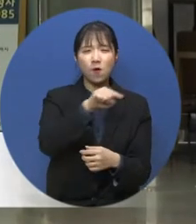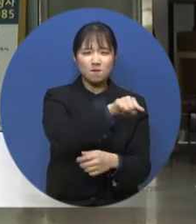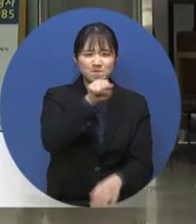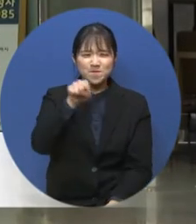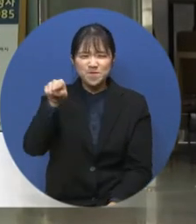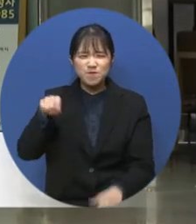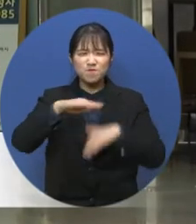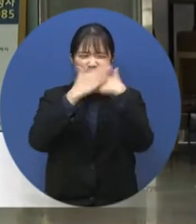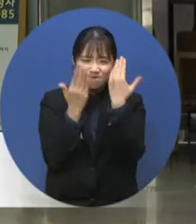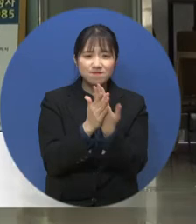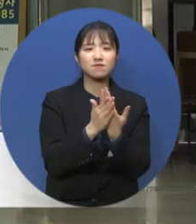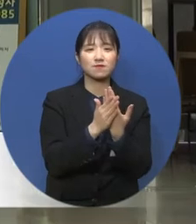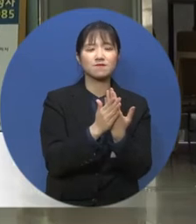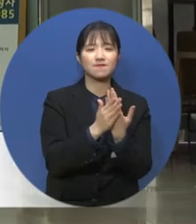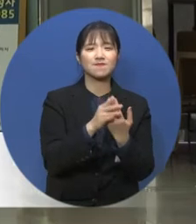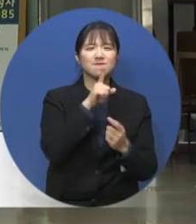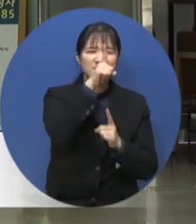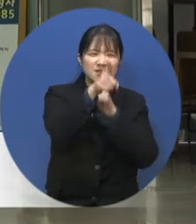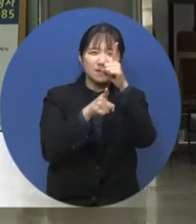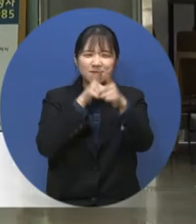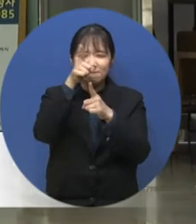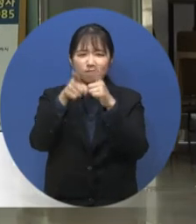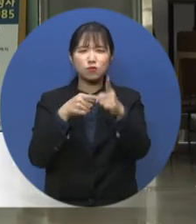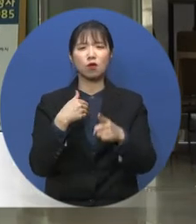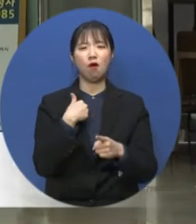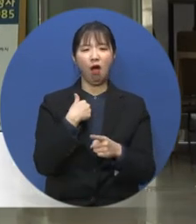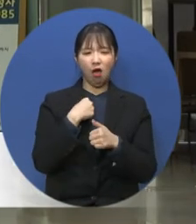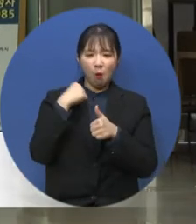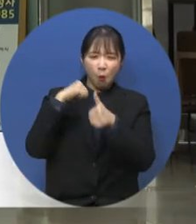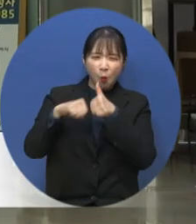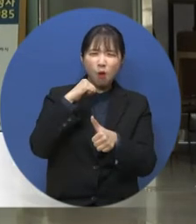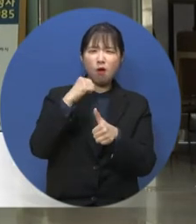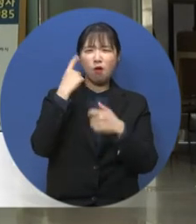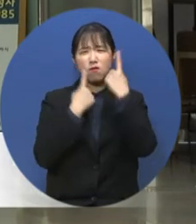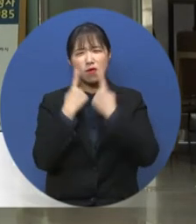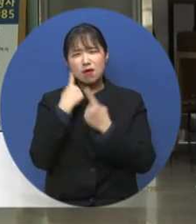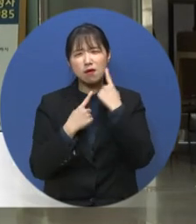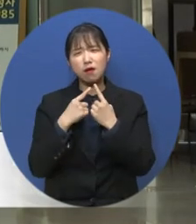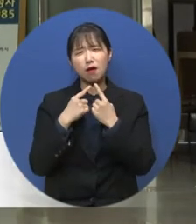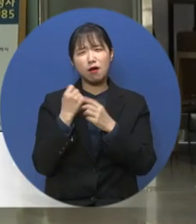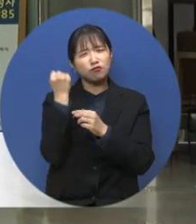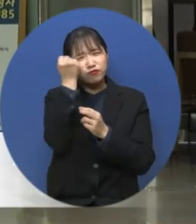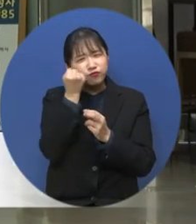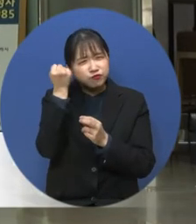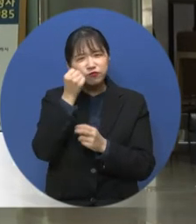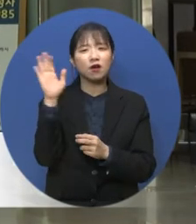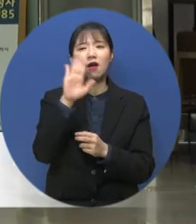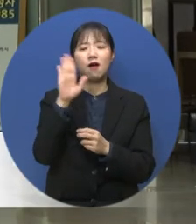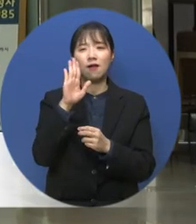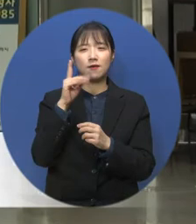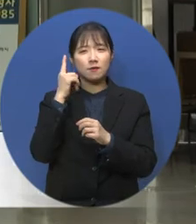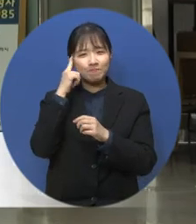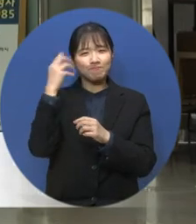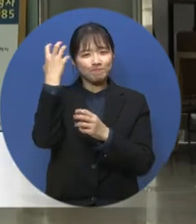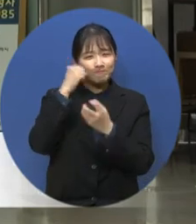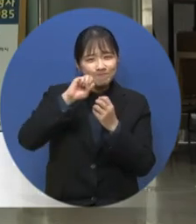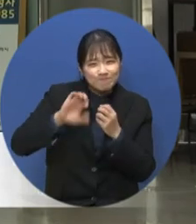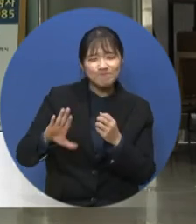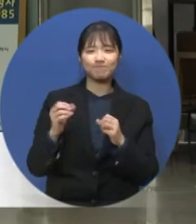이 기관들을 이용해서 여러분들이 빨리 폭력의 피해로부터 벗어나고 건강한 학생으로